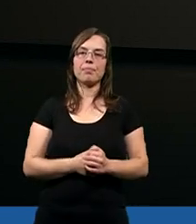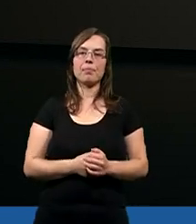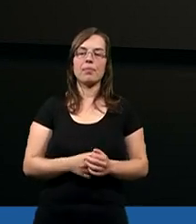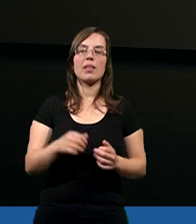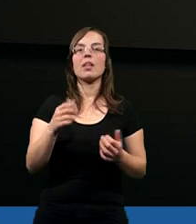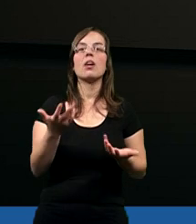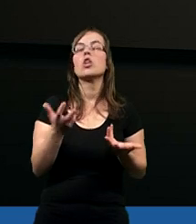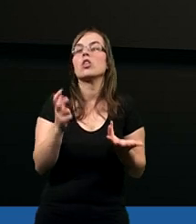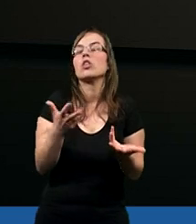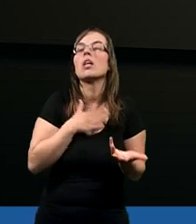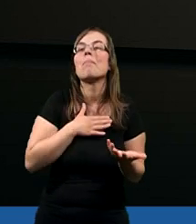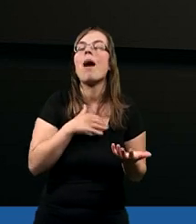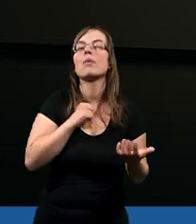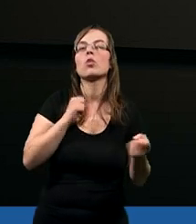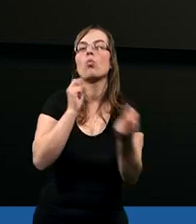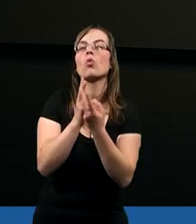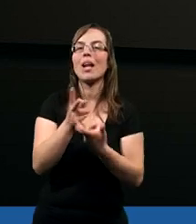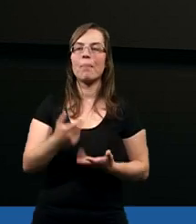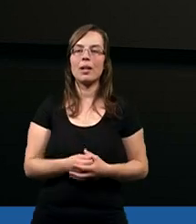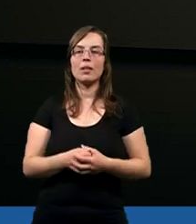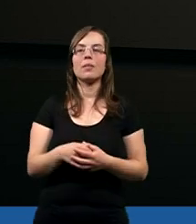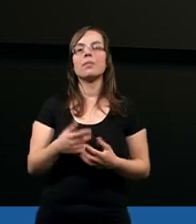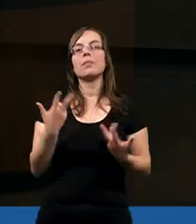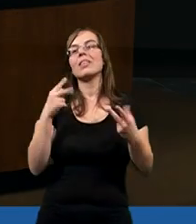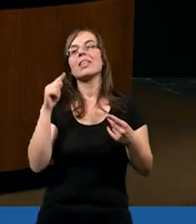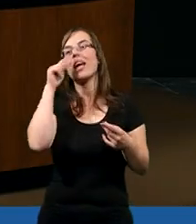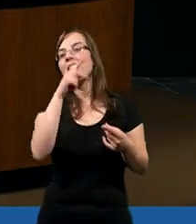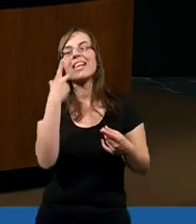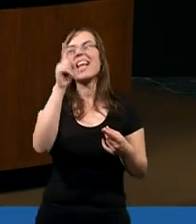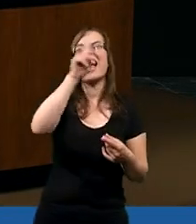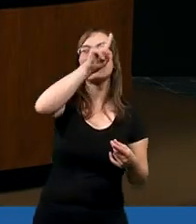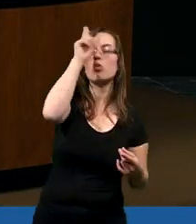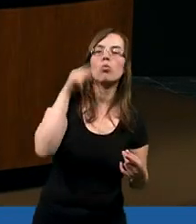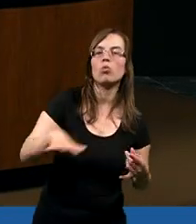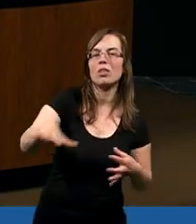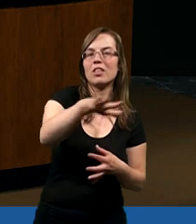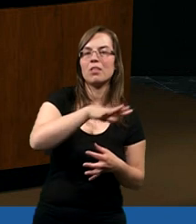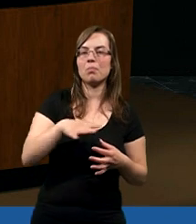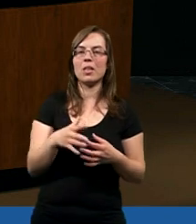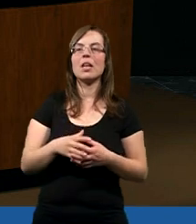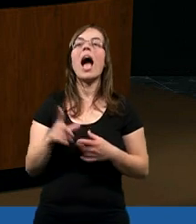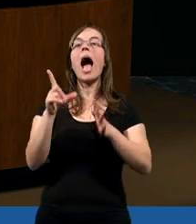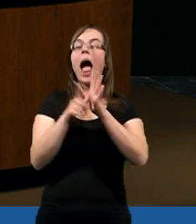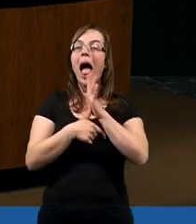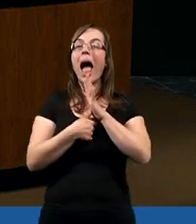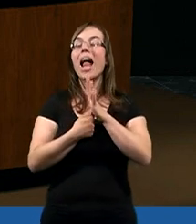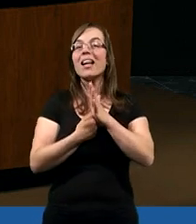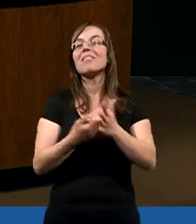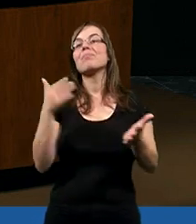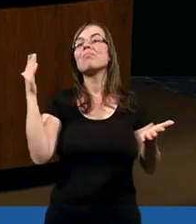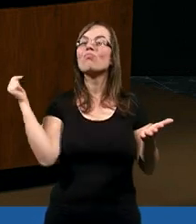Z kim mamy się porównywać? No niestety nie z ludźmi wokoło, ale